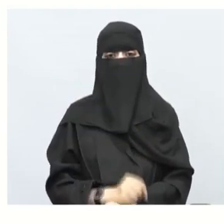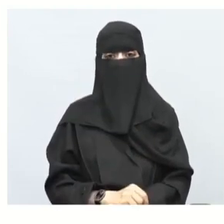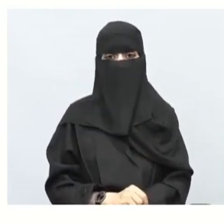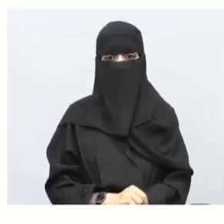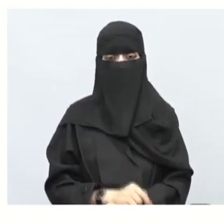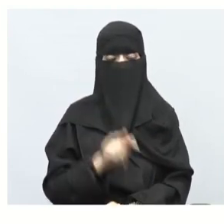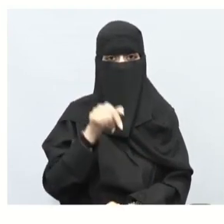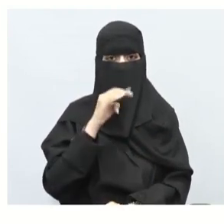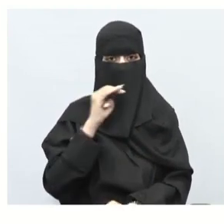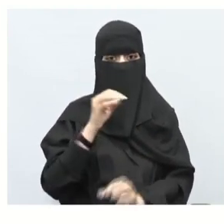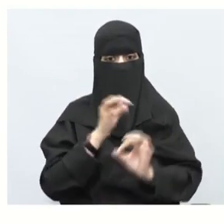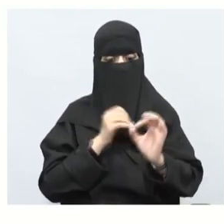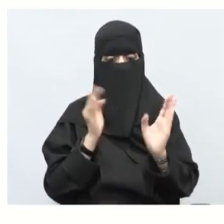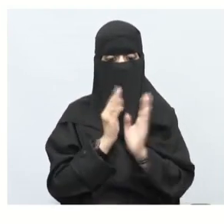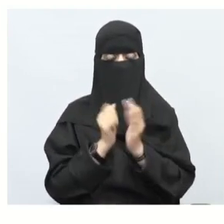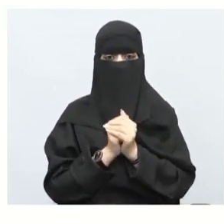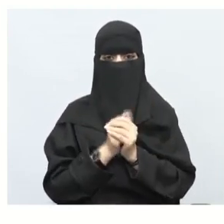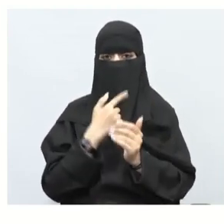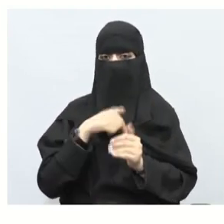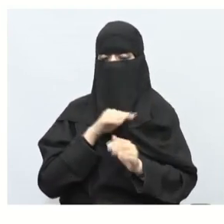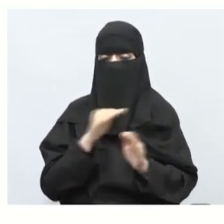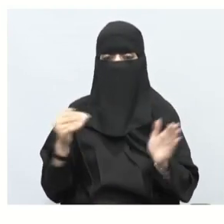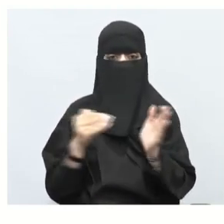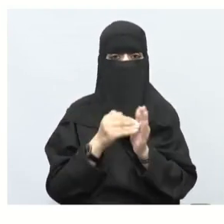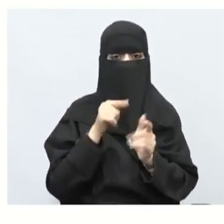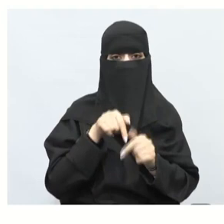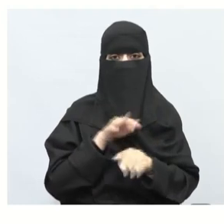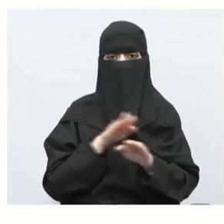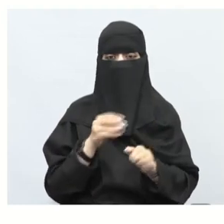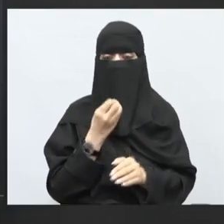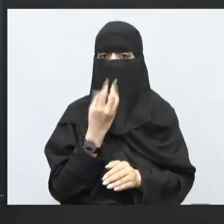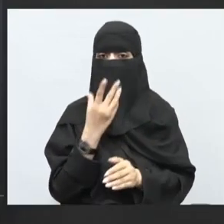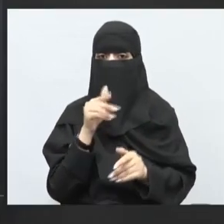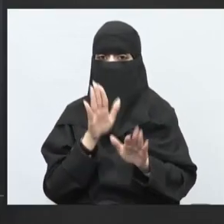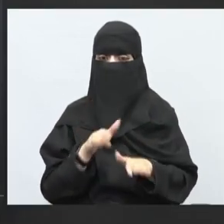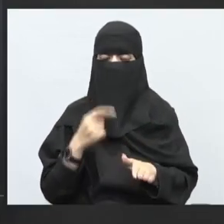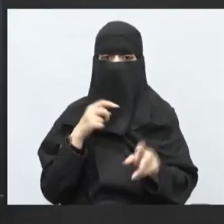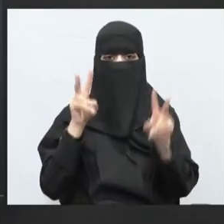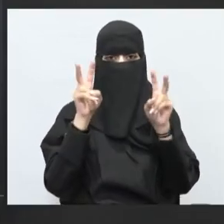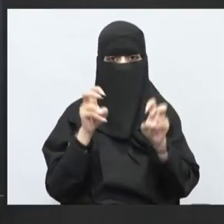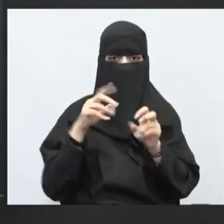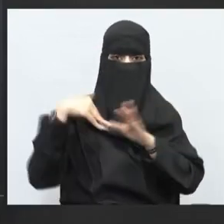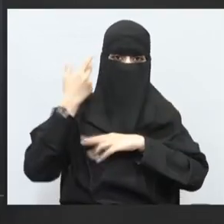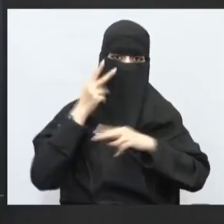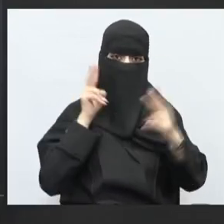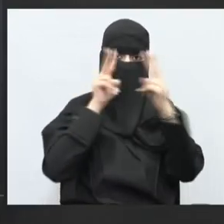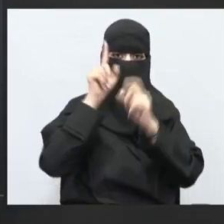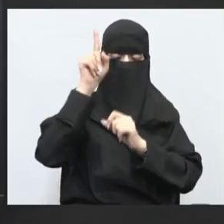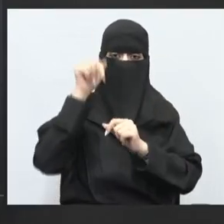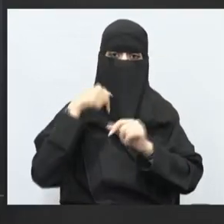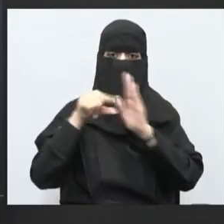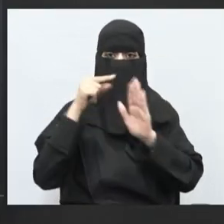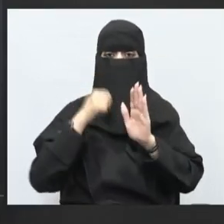حل عكسية طيب إلى هنا أعزائي قلاب الطالبات الرائعين والريعات نتوقف على أمل لقياكم إن شاء